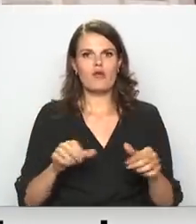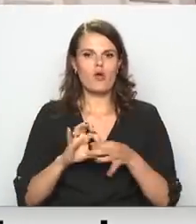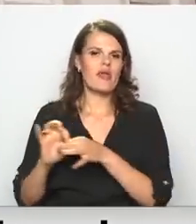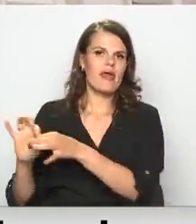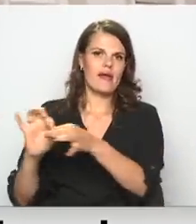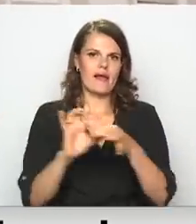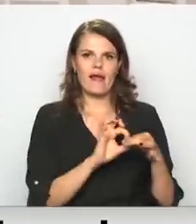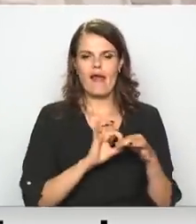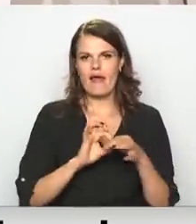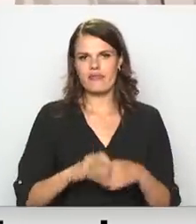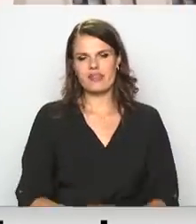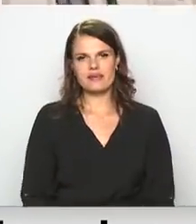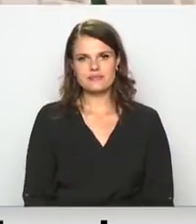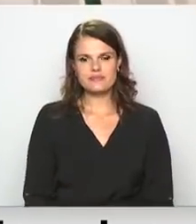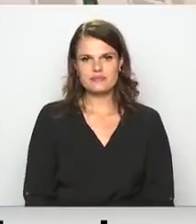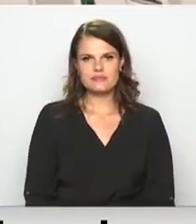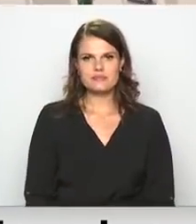Mons Aldinietis, Elvijs Puķēvicis, TV Kurzeme.